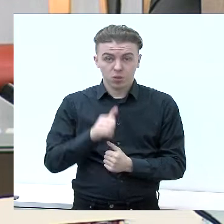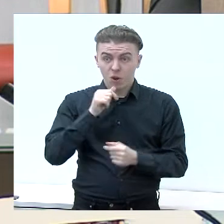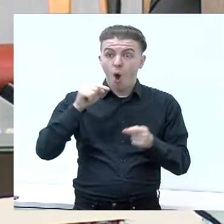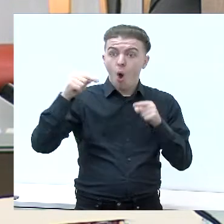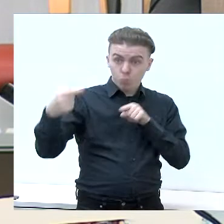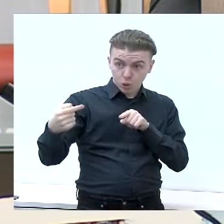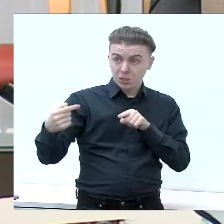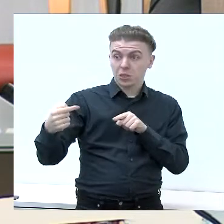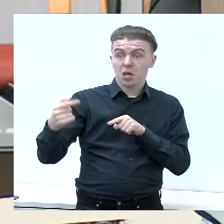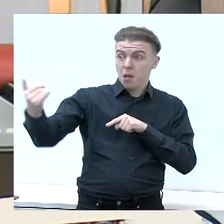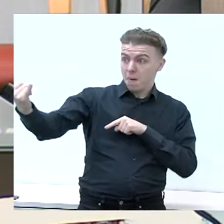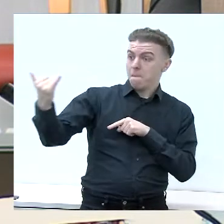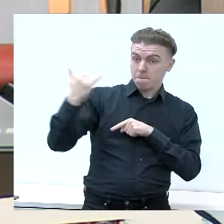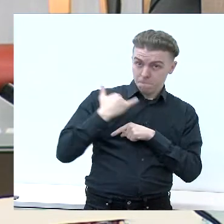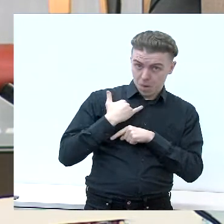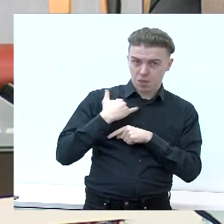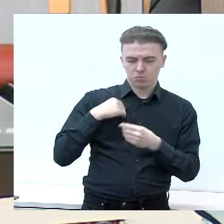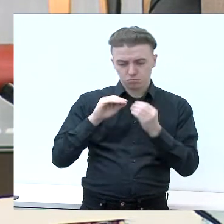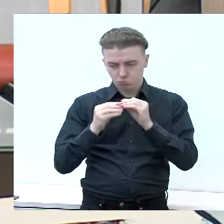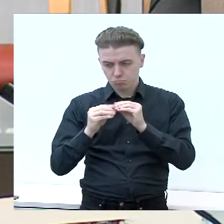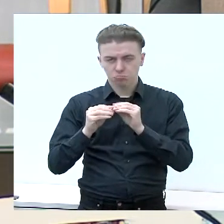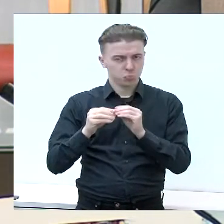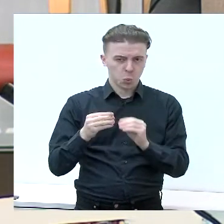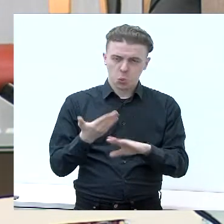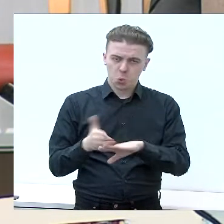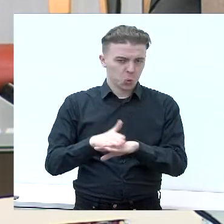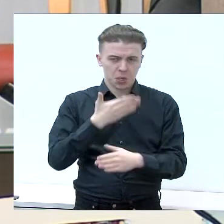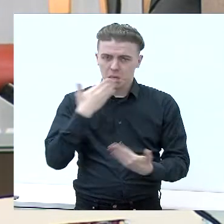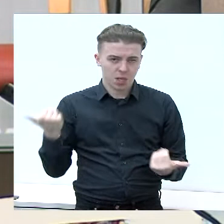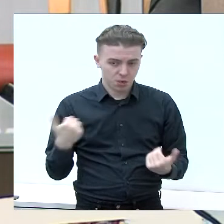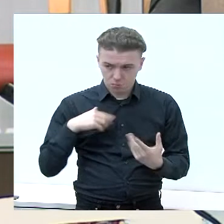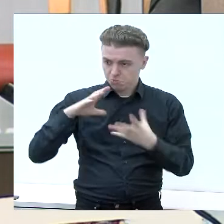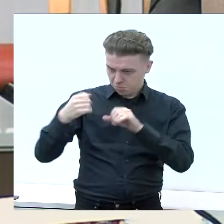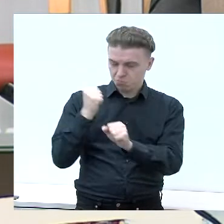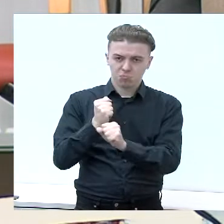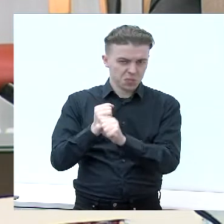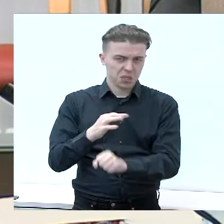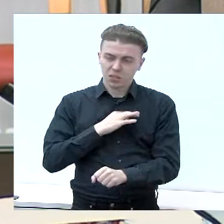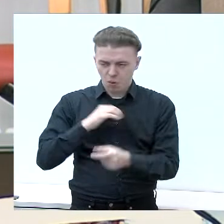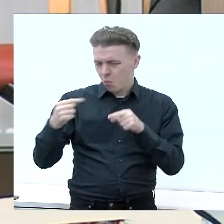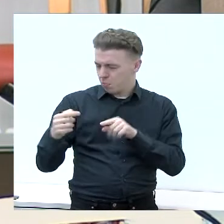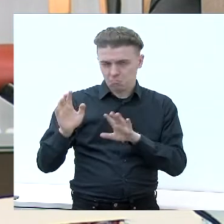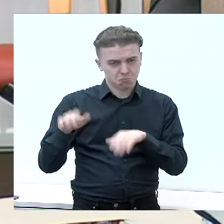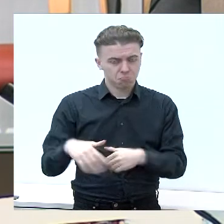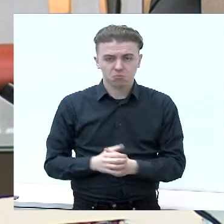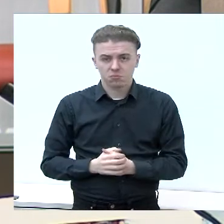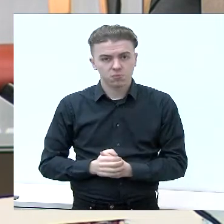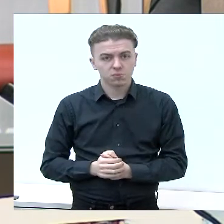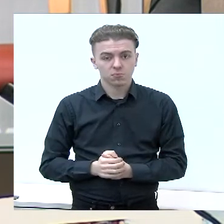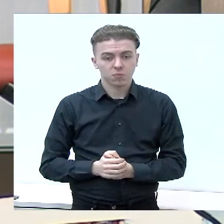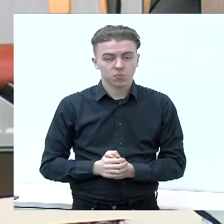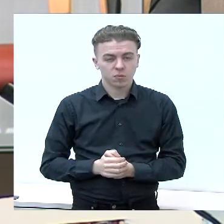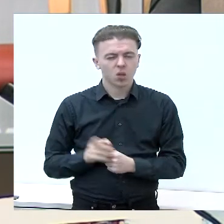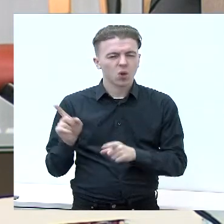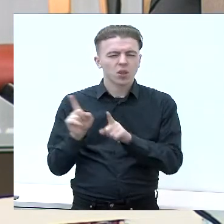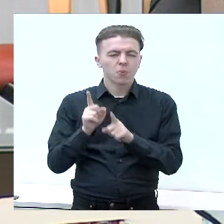pasiūlymu ateitų ir mes susidarytum sritį, tai visiškai nesudėtinga. Tai būtų bendras darbas konkrečioj sritį. O jeigu dar taip galėčiau